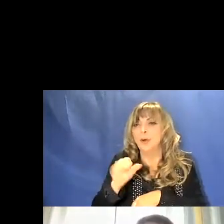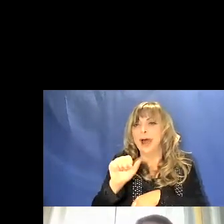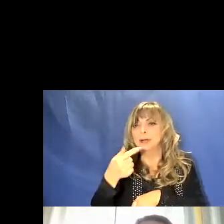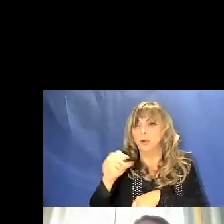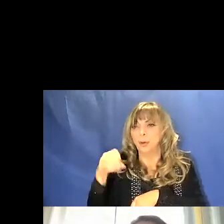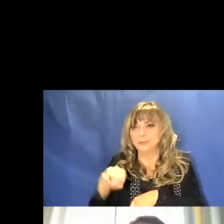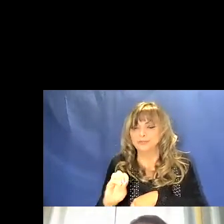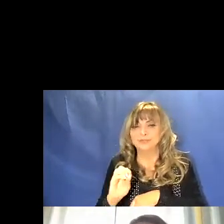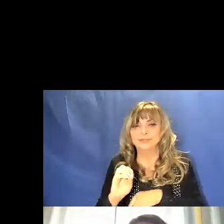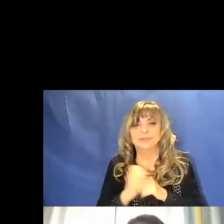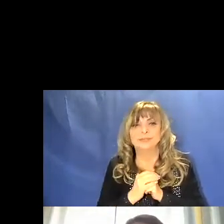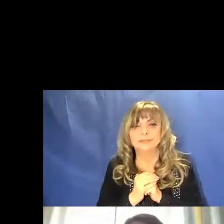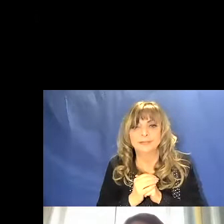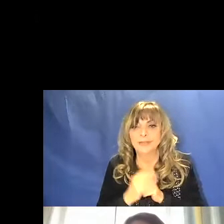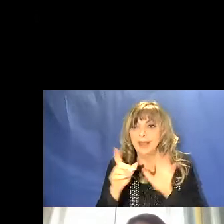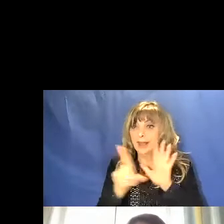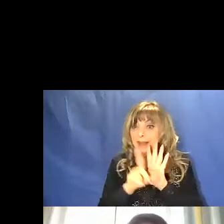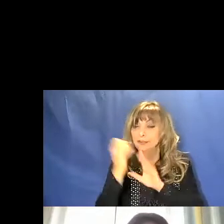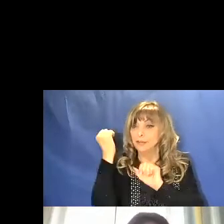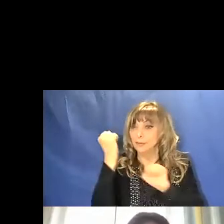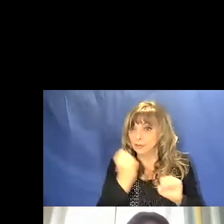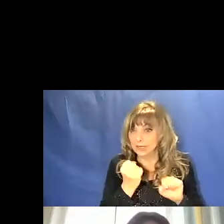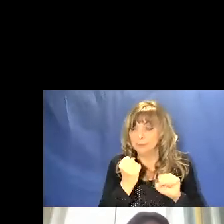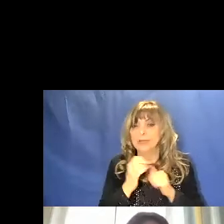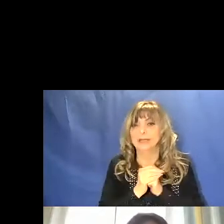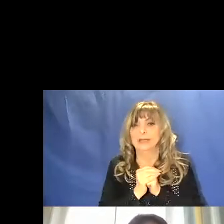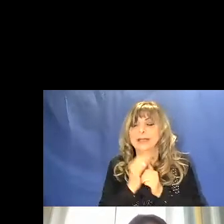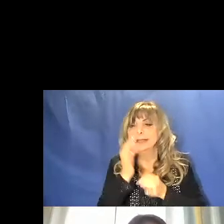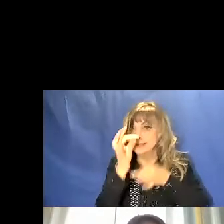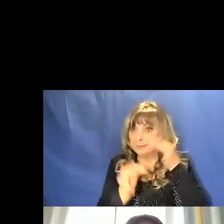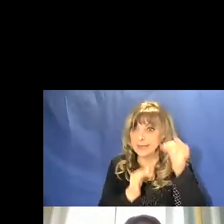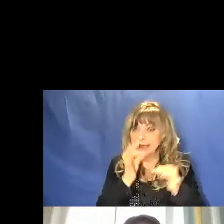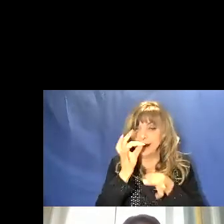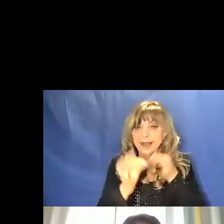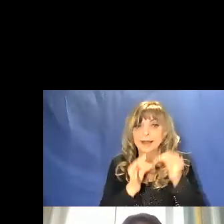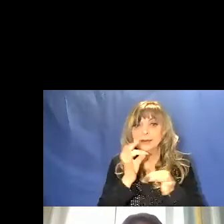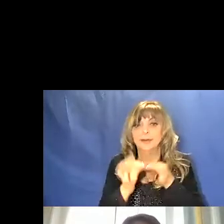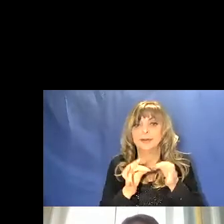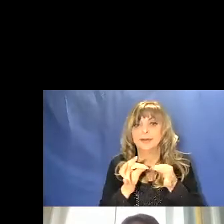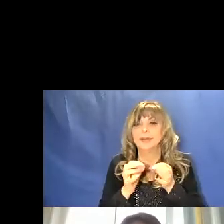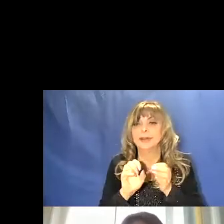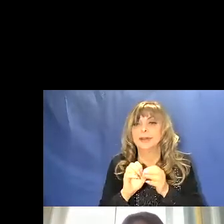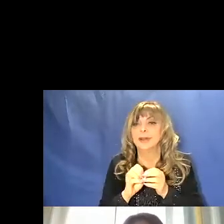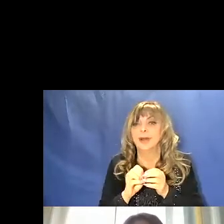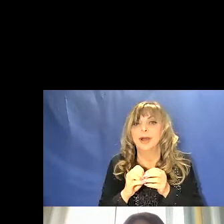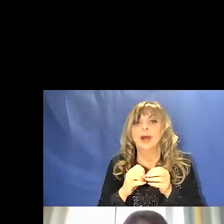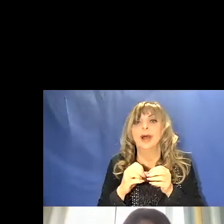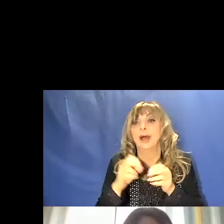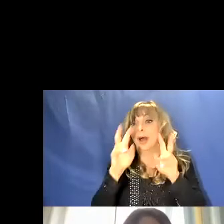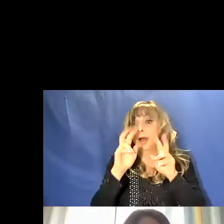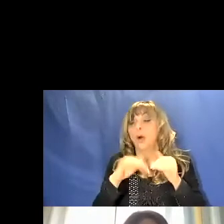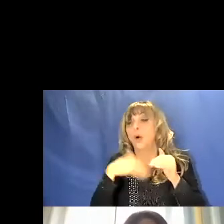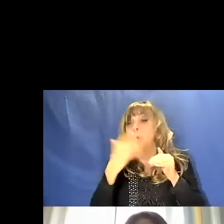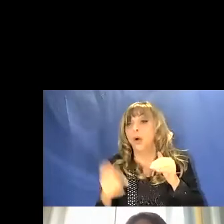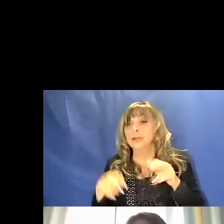Le leggi fondamentali che descrivono le onde elettromagnetiche, il